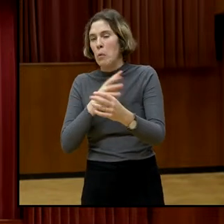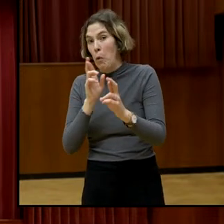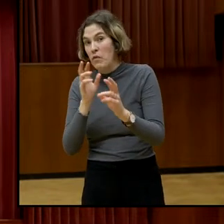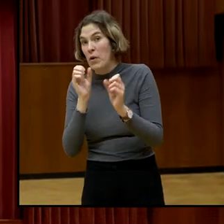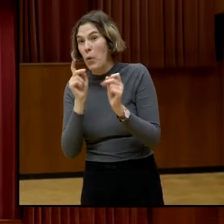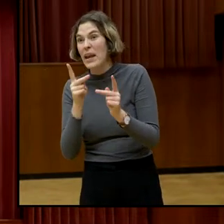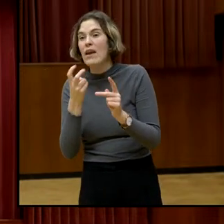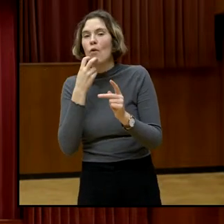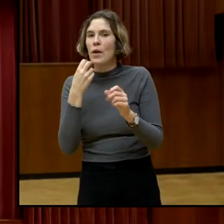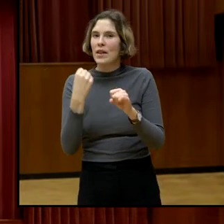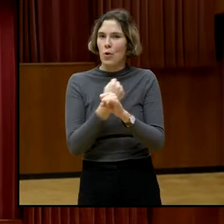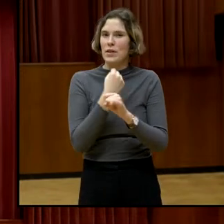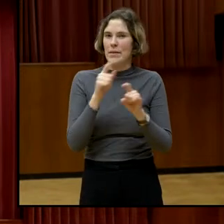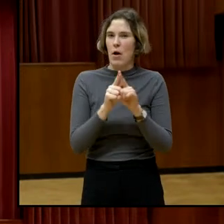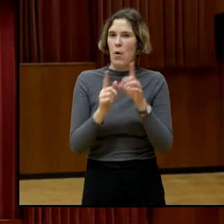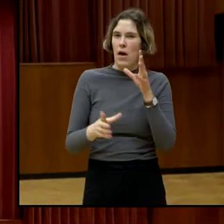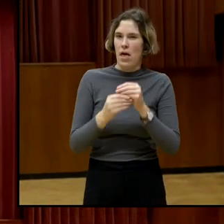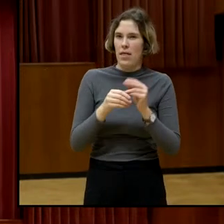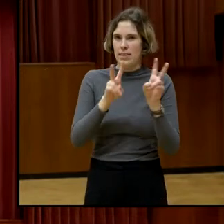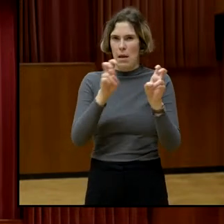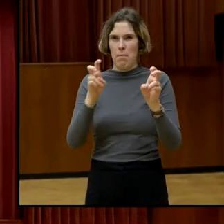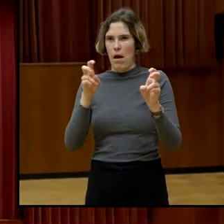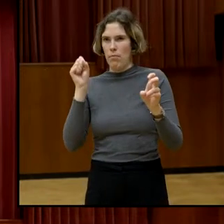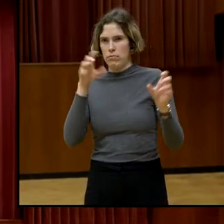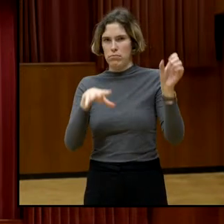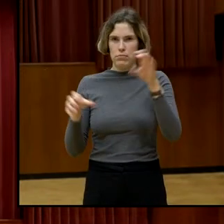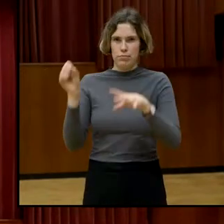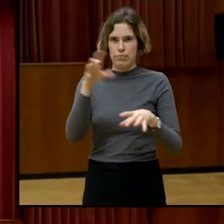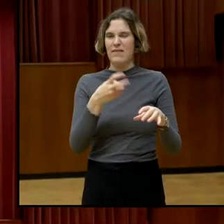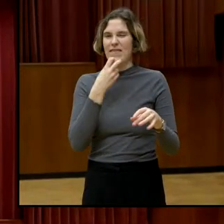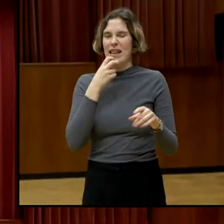da gerade und möchte ganz gerne